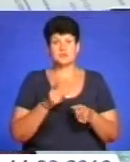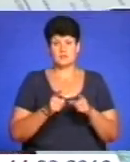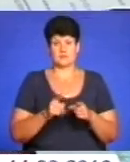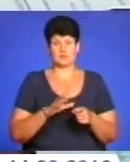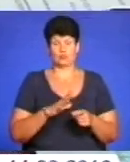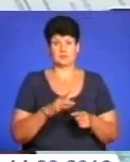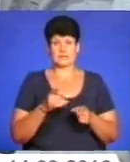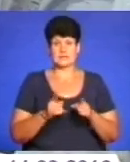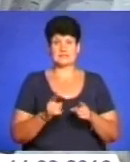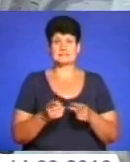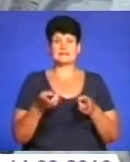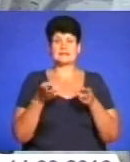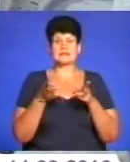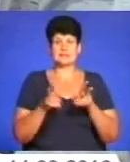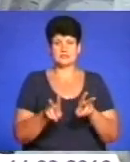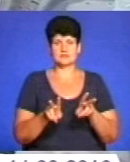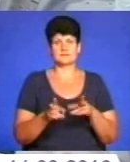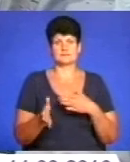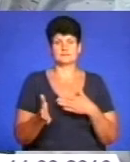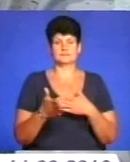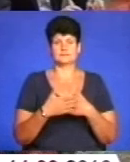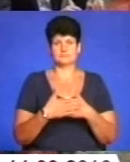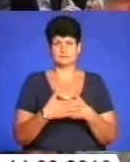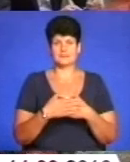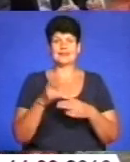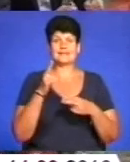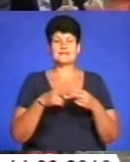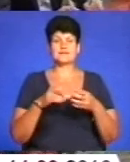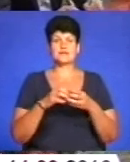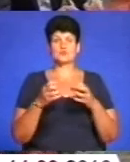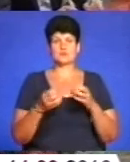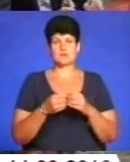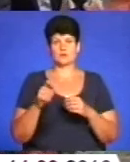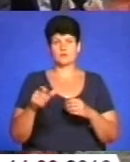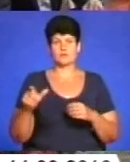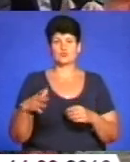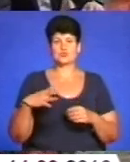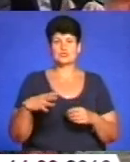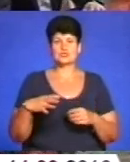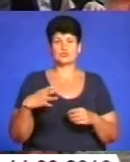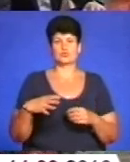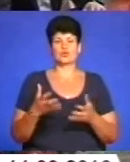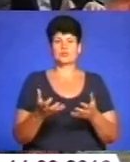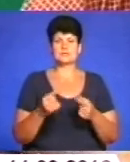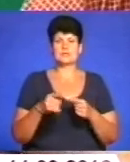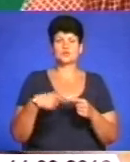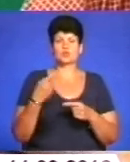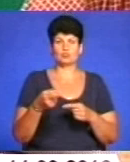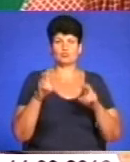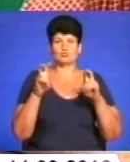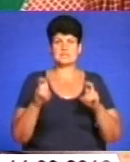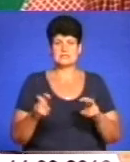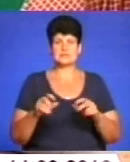були справжніми, залишились за зачиненими дверима. Кінцевий результат громадськість очікує отримати на наступному засіданні за